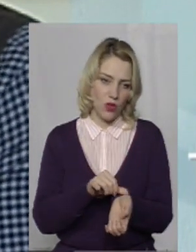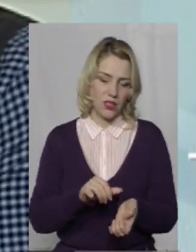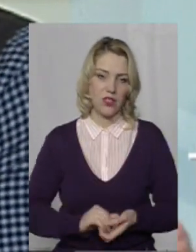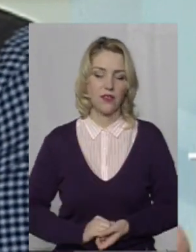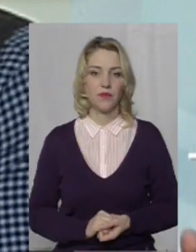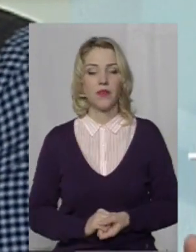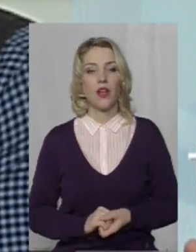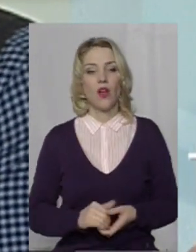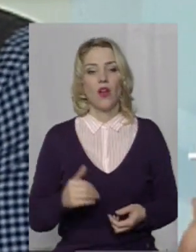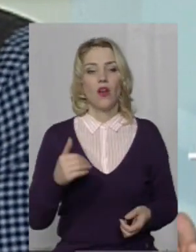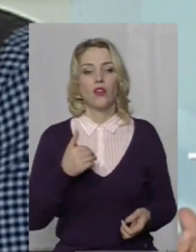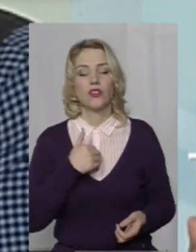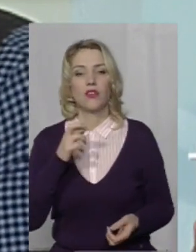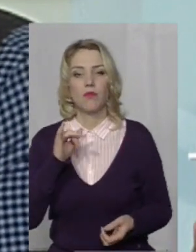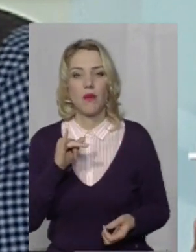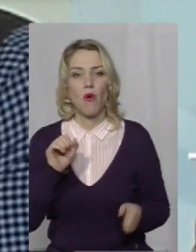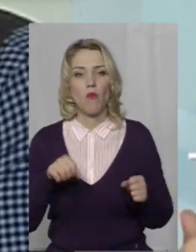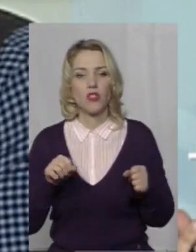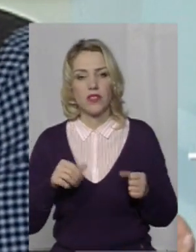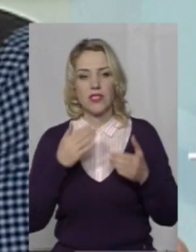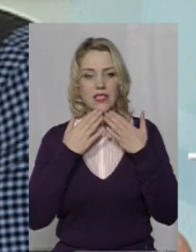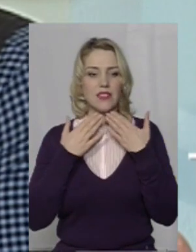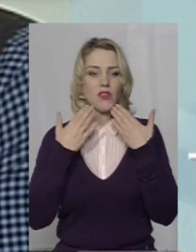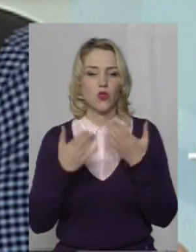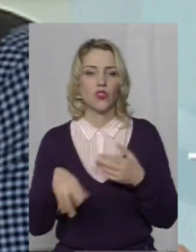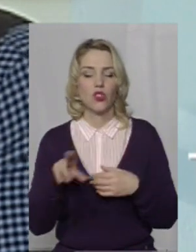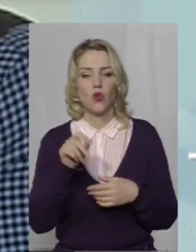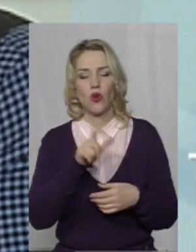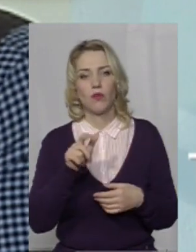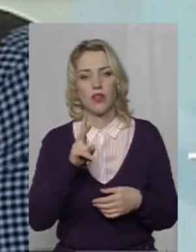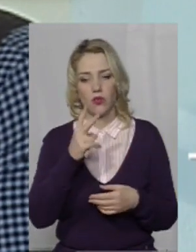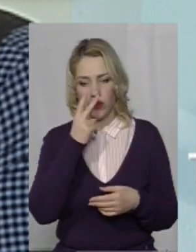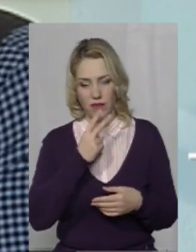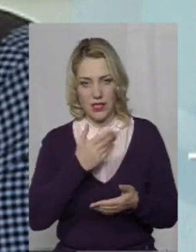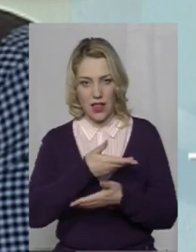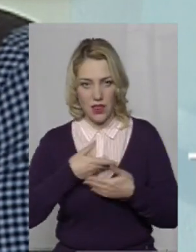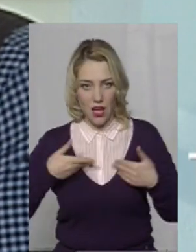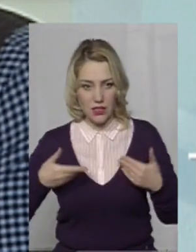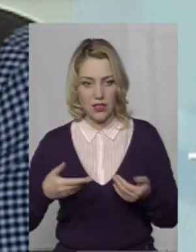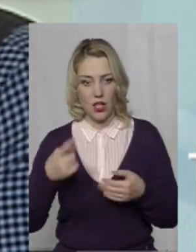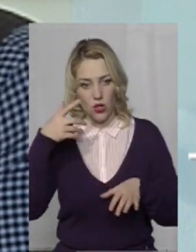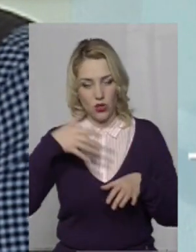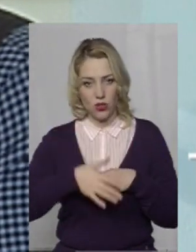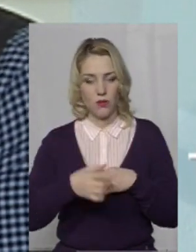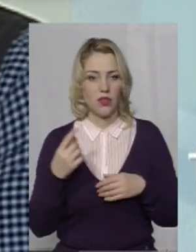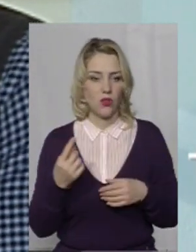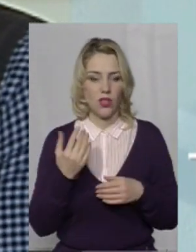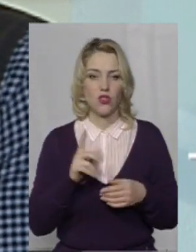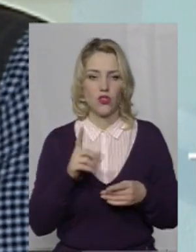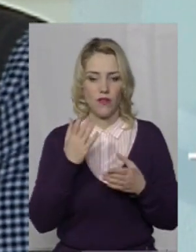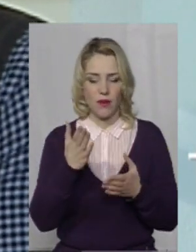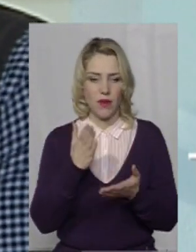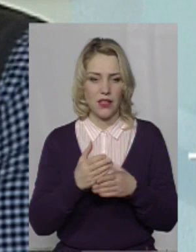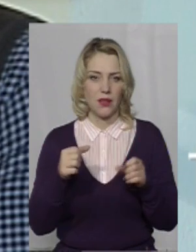По-перше, хотів би по можливості звернутися до громадян, які нас дивляться. Зрозумійте одне, що ви